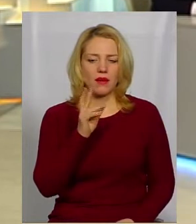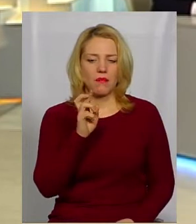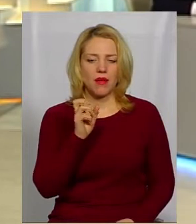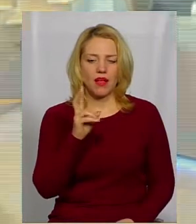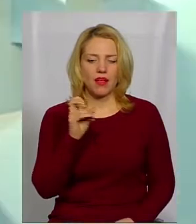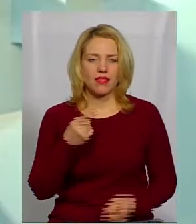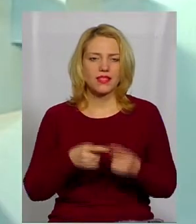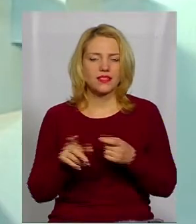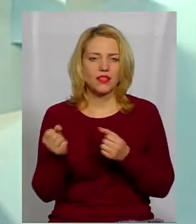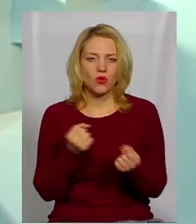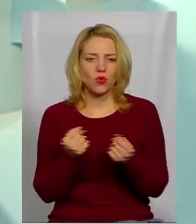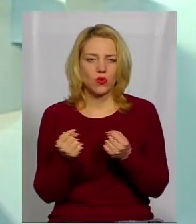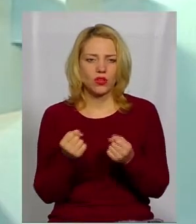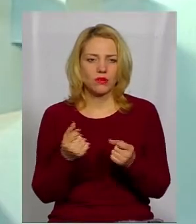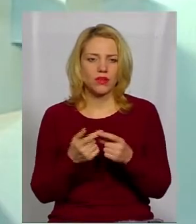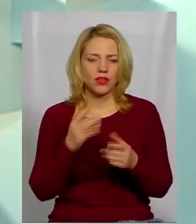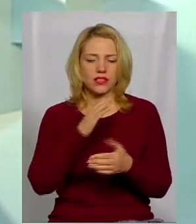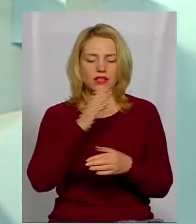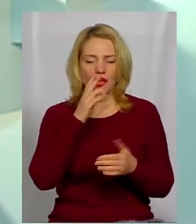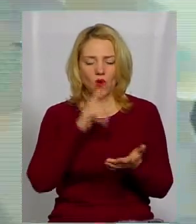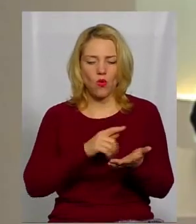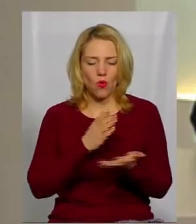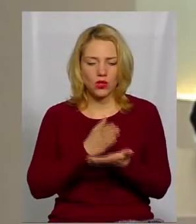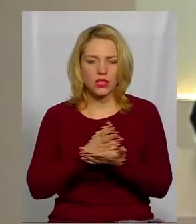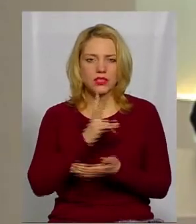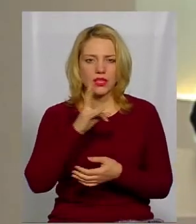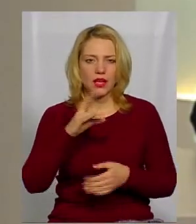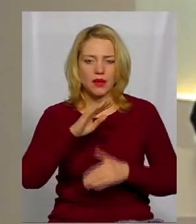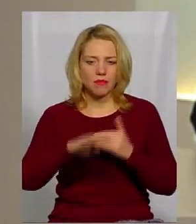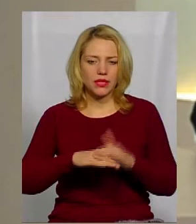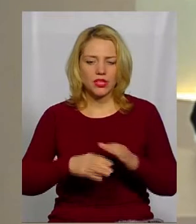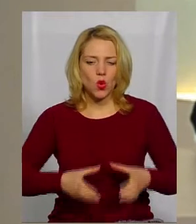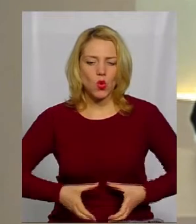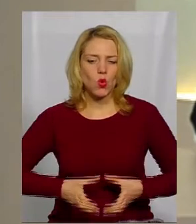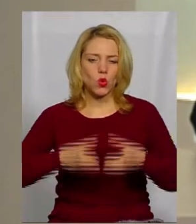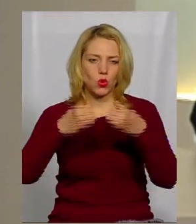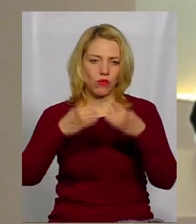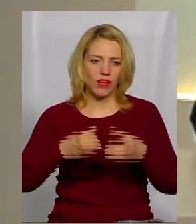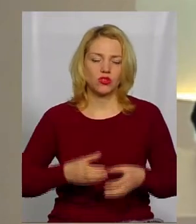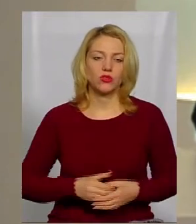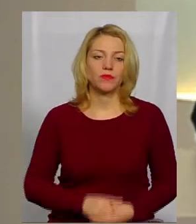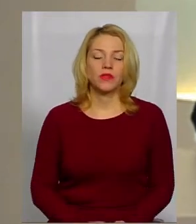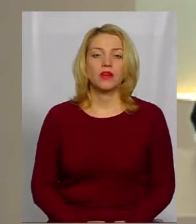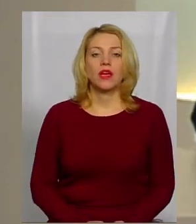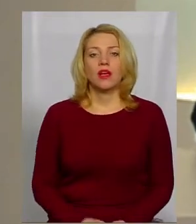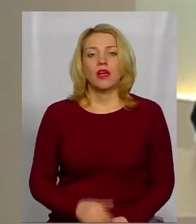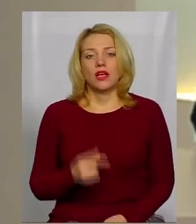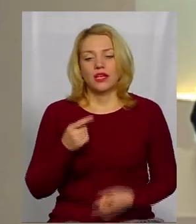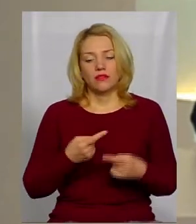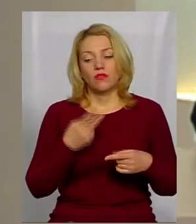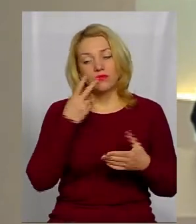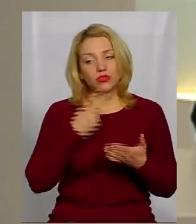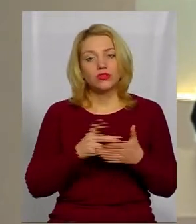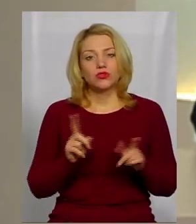таке укріплення, яке знаходилося перед круглою вежею. Очевидно, що такі роботи і масштабні, і в якійсь мірі